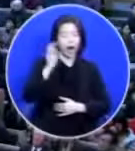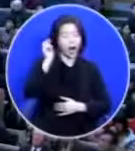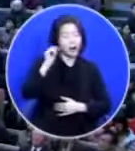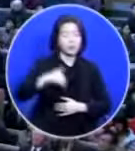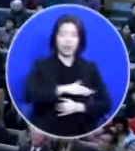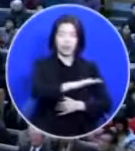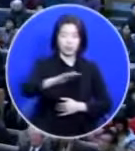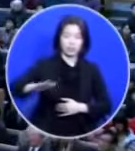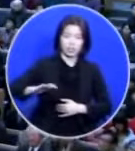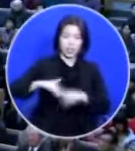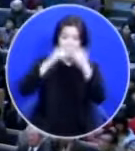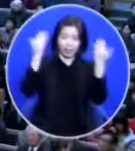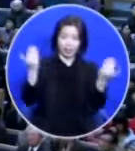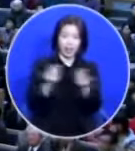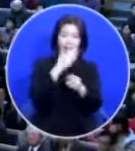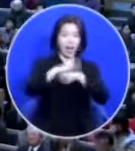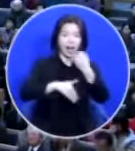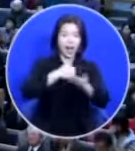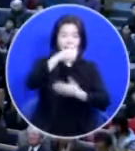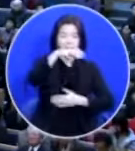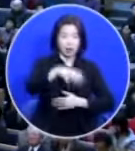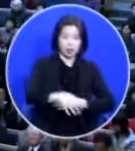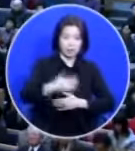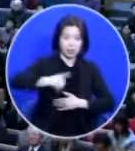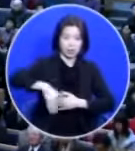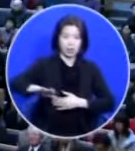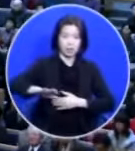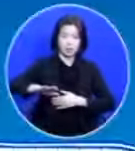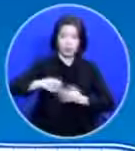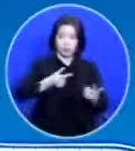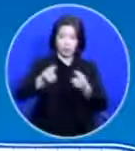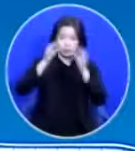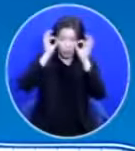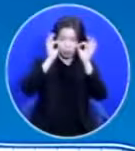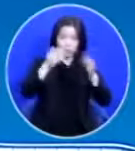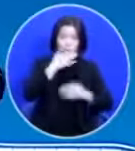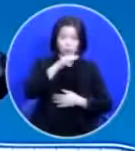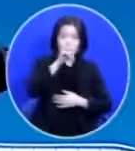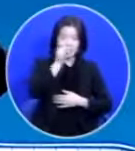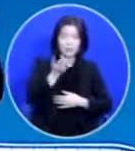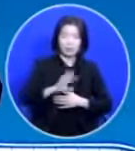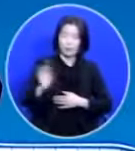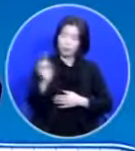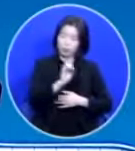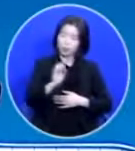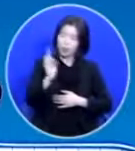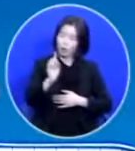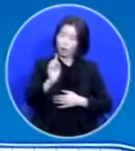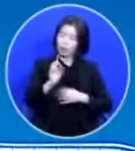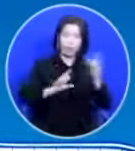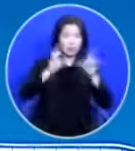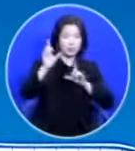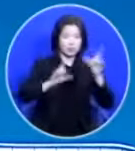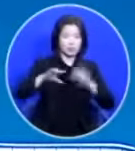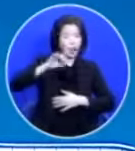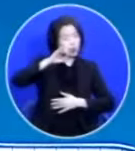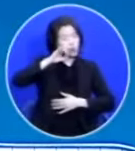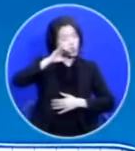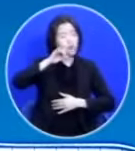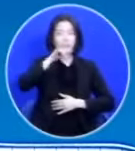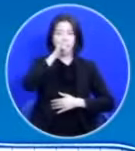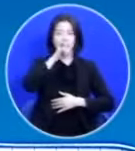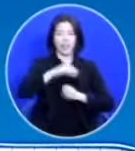다 하나님 앞에 가면 다 보게 되겠지만 도대체 어떤 모습일까 궁금하기도 합니다